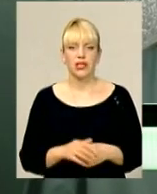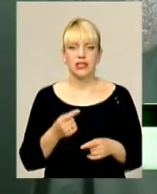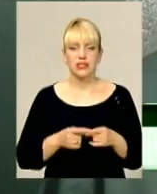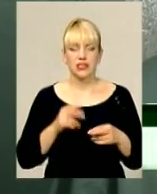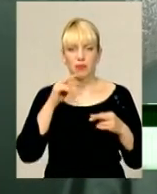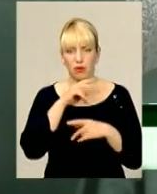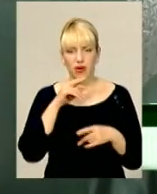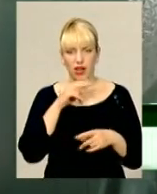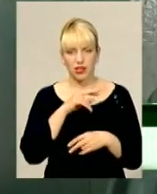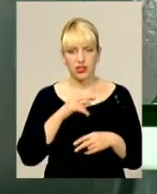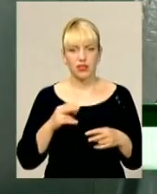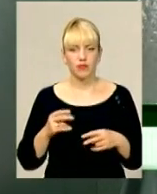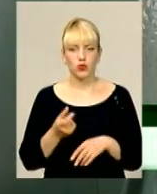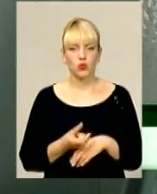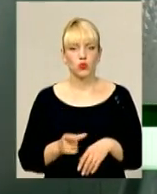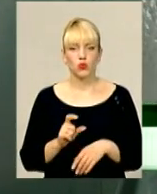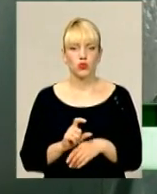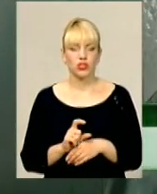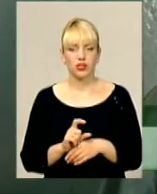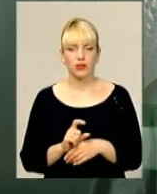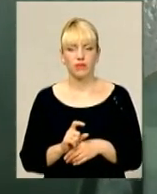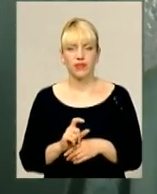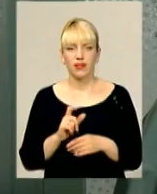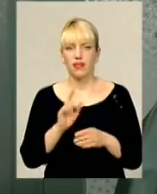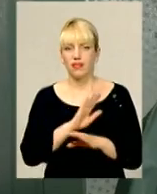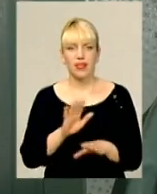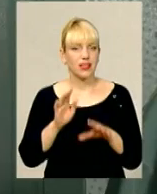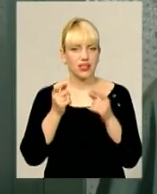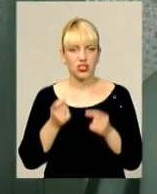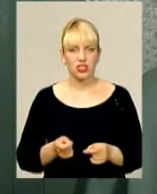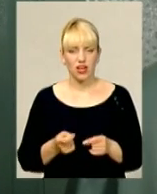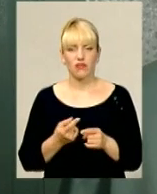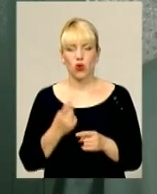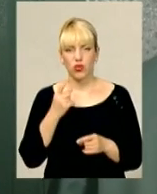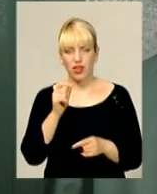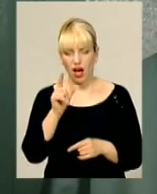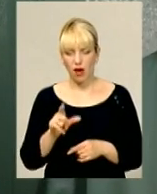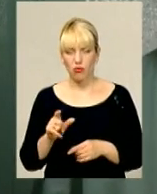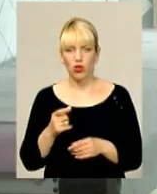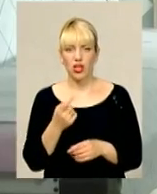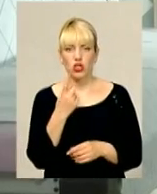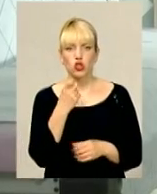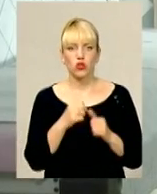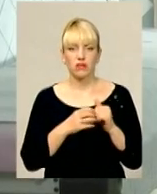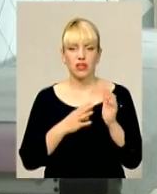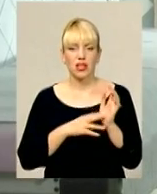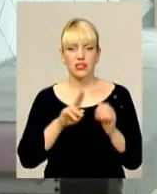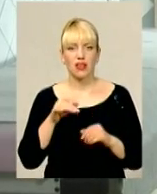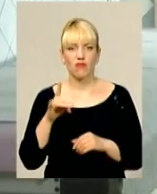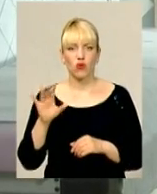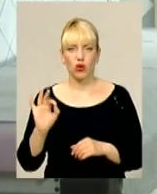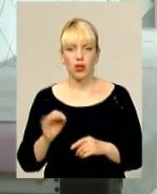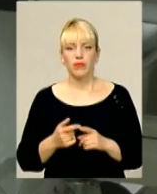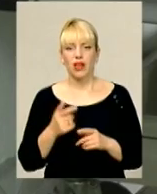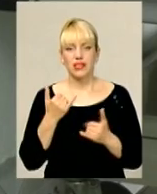Ці препарати дуже недешеві. Одна ампола стоїть щось 119 євро. Але цих препаратів на